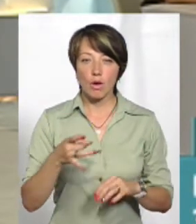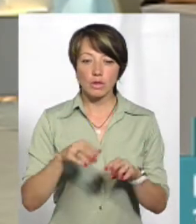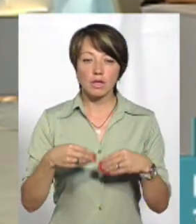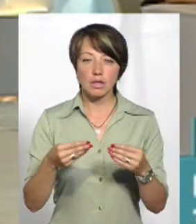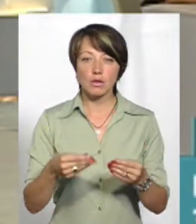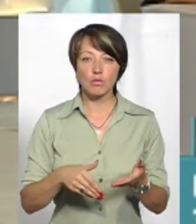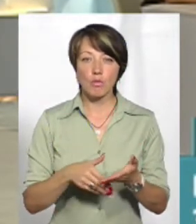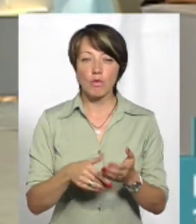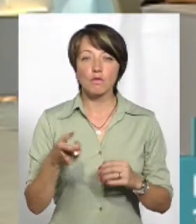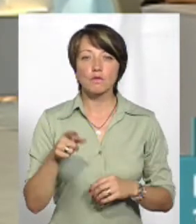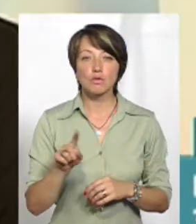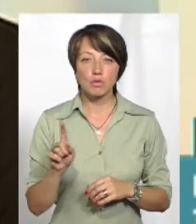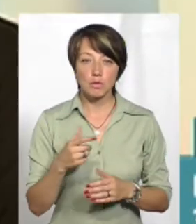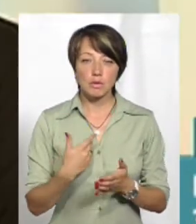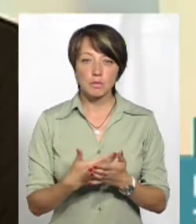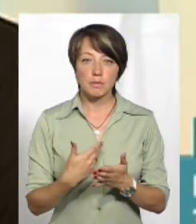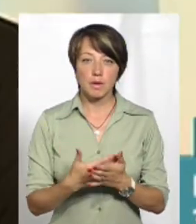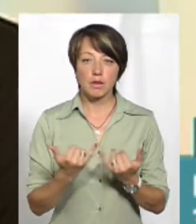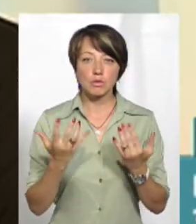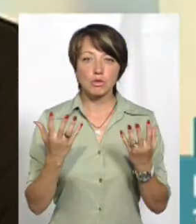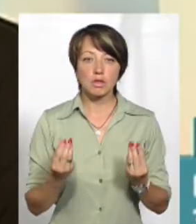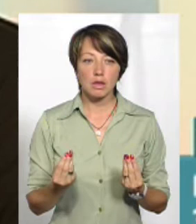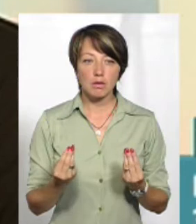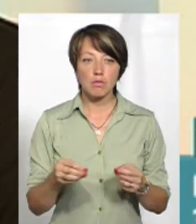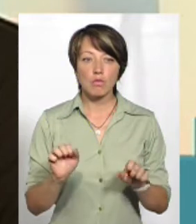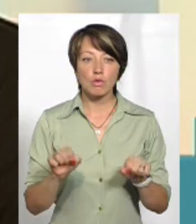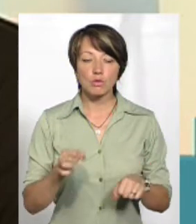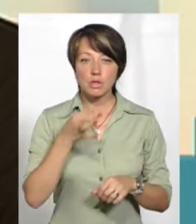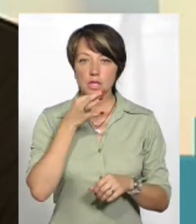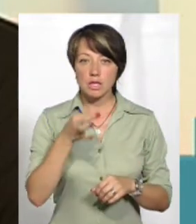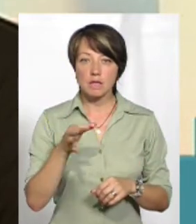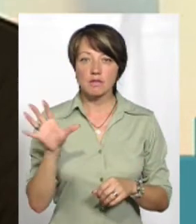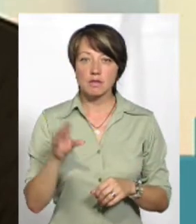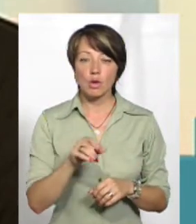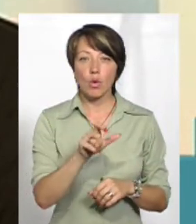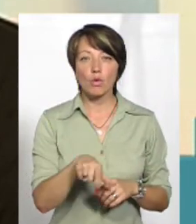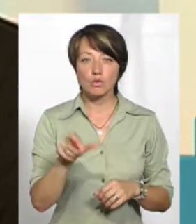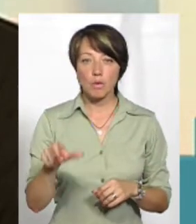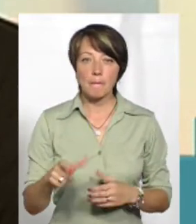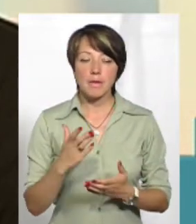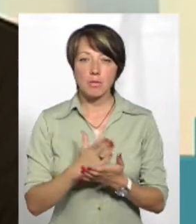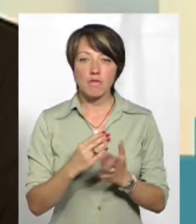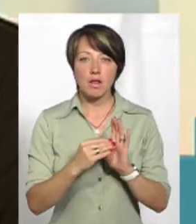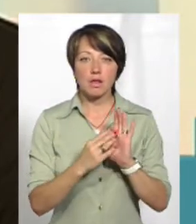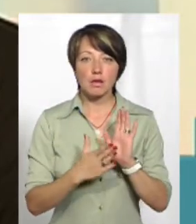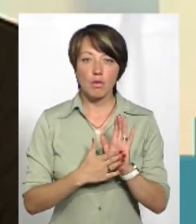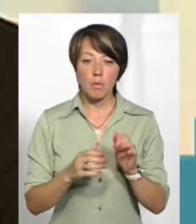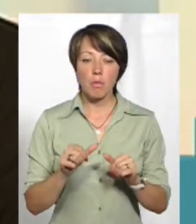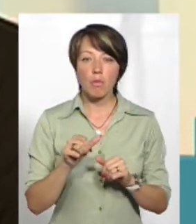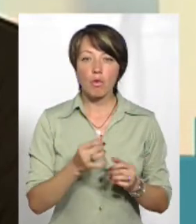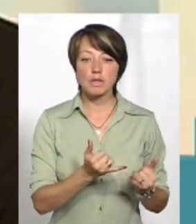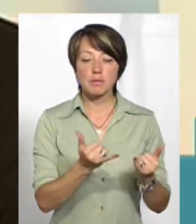допомогу в чому. До прикладу, на сьогоднішній день ми можемо сказати, що всі особи, які перебували на обліку по